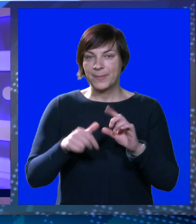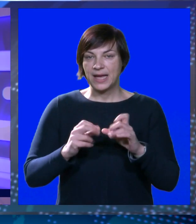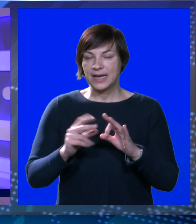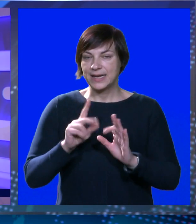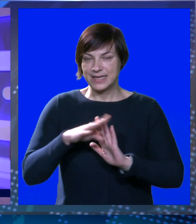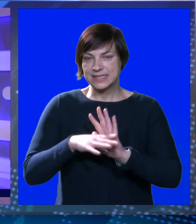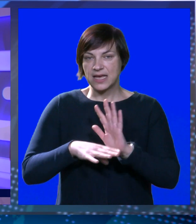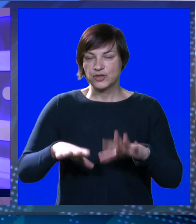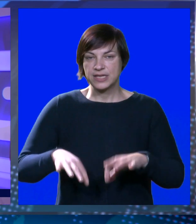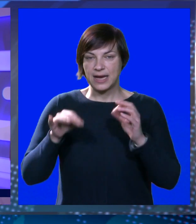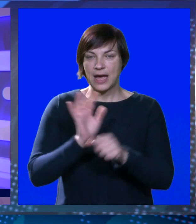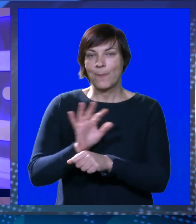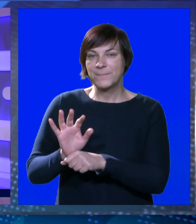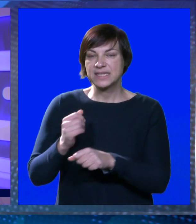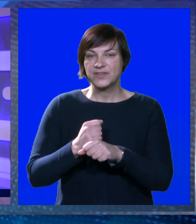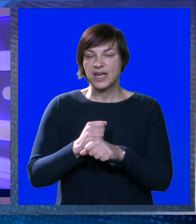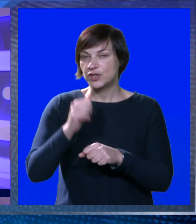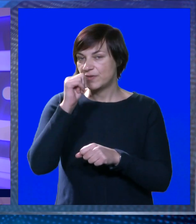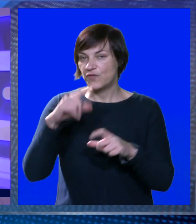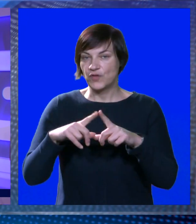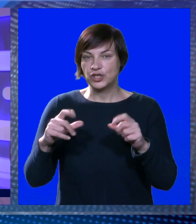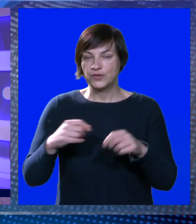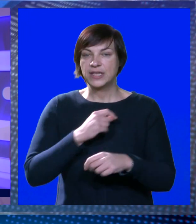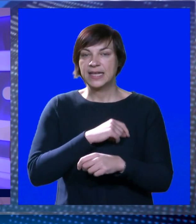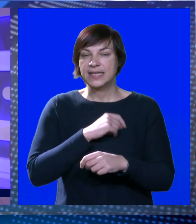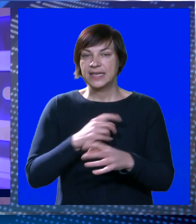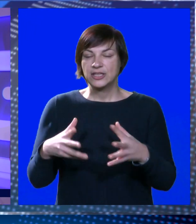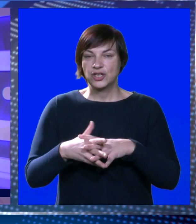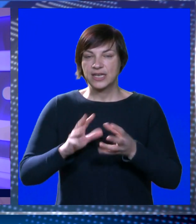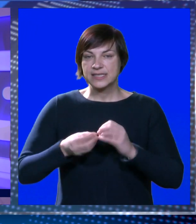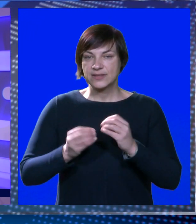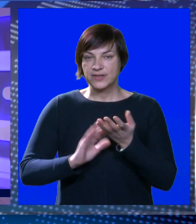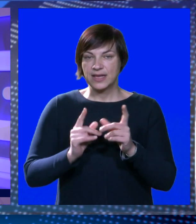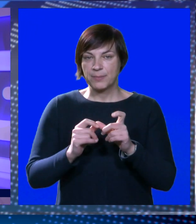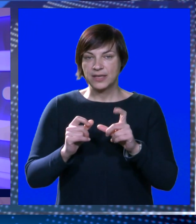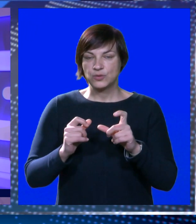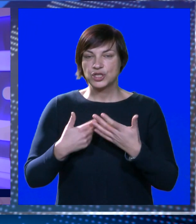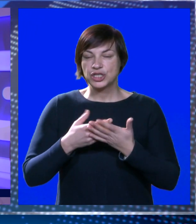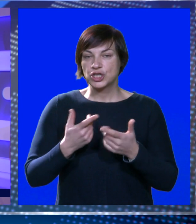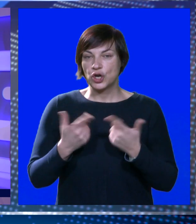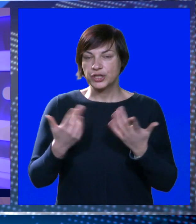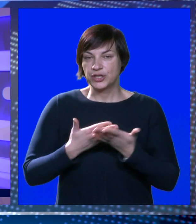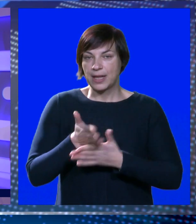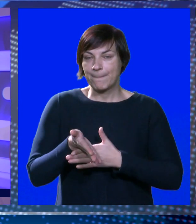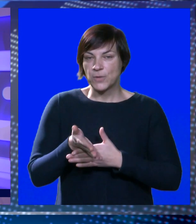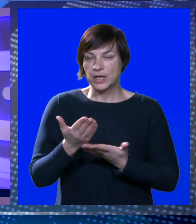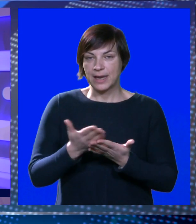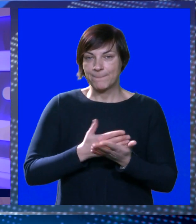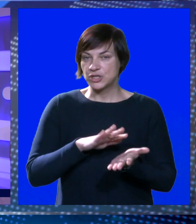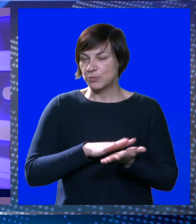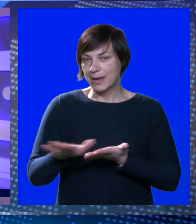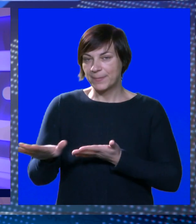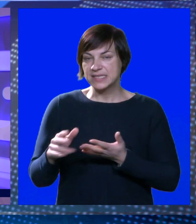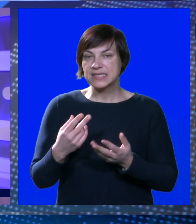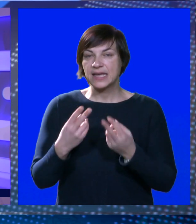Balija nezakonito izebran kao predstavnik radnika vodovoda, direktor te gradske tvrtke Lukša Matušića otkrio nam je kako je pokrenut postupak